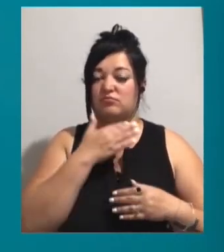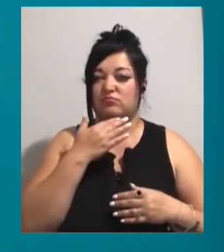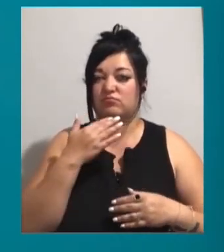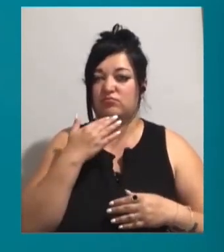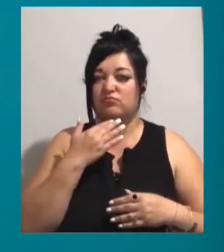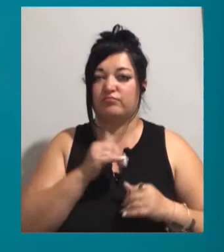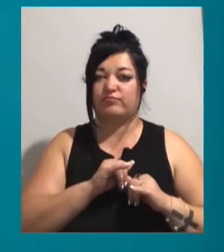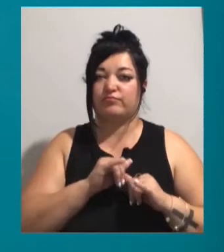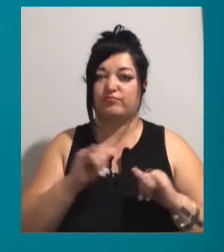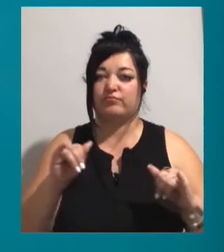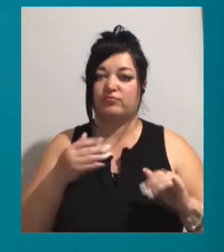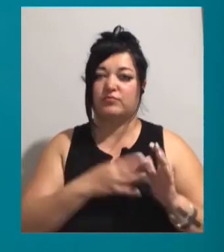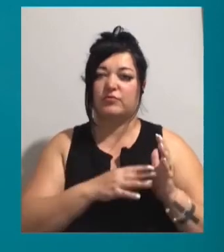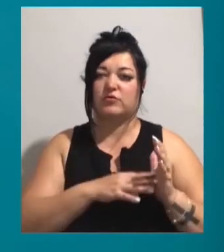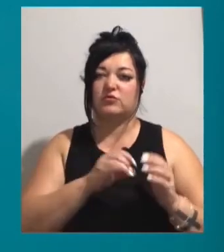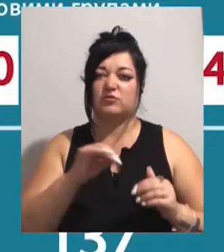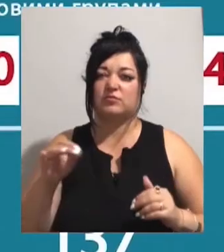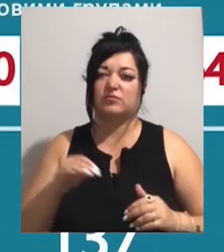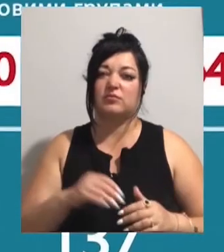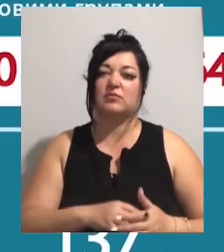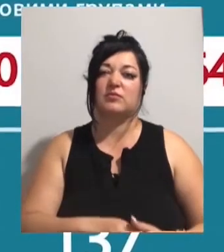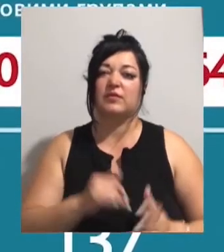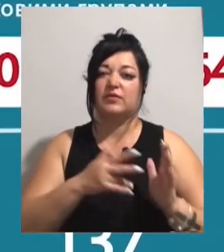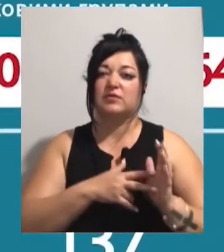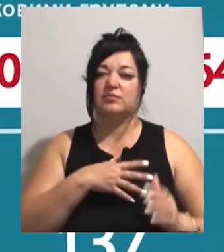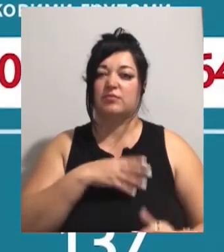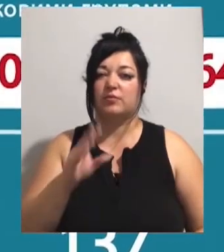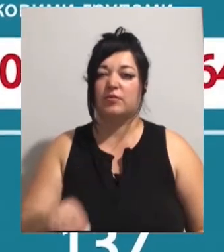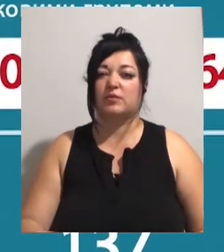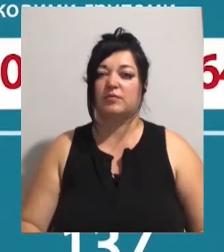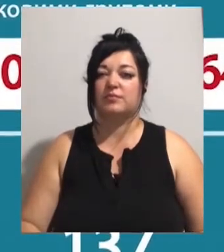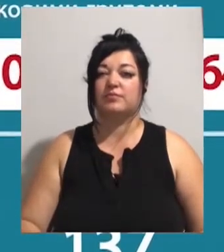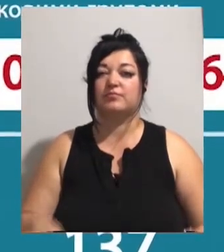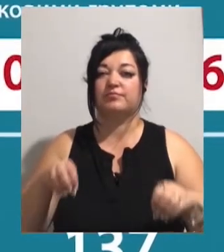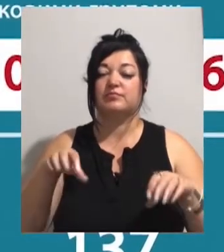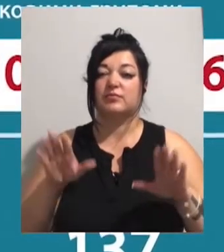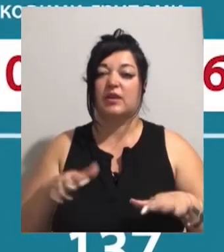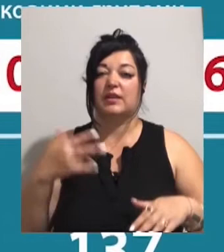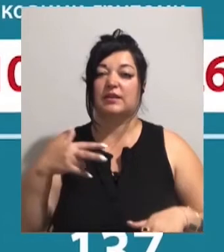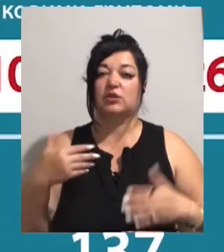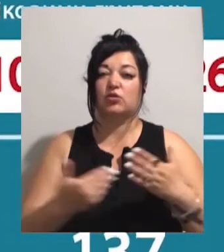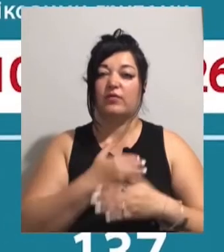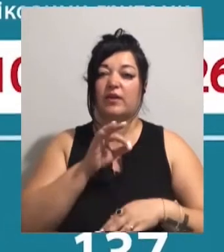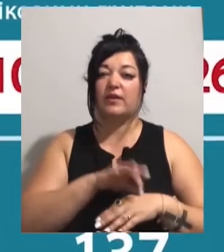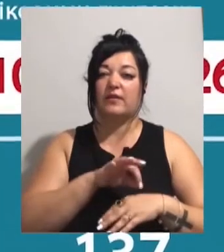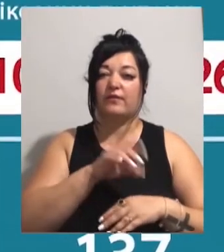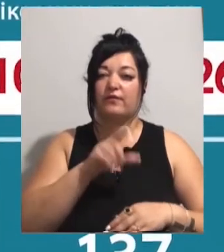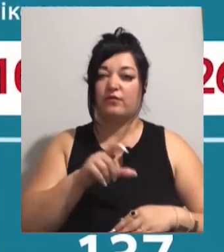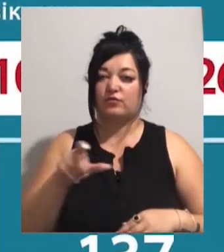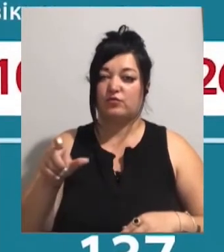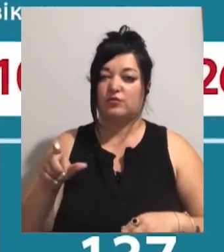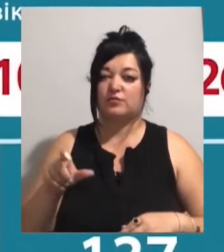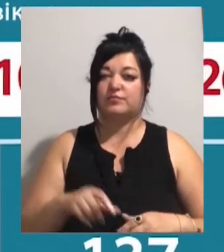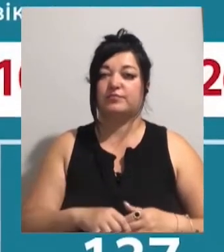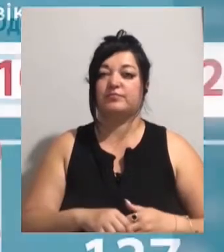регіону. З них 138 померли. В Одесі ж за останню добу зареєстрували 30 нових хворих. Такі дані надала Преслужба Одеської